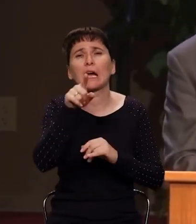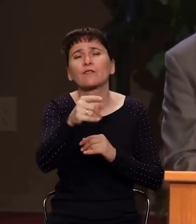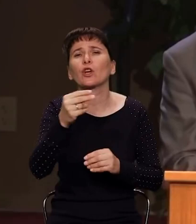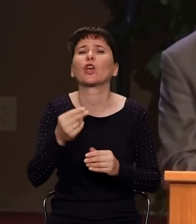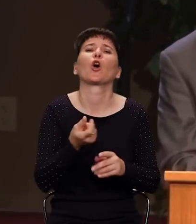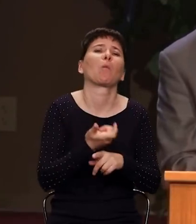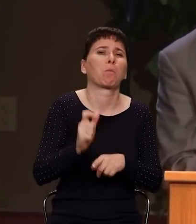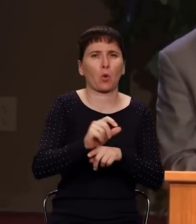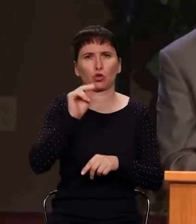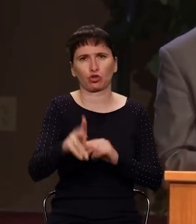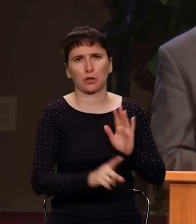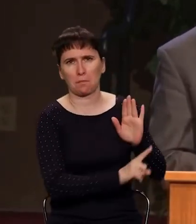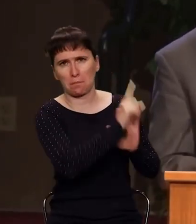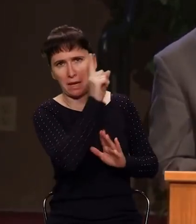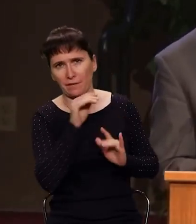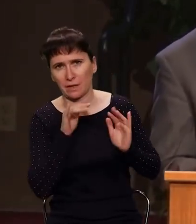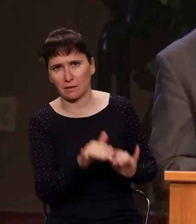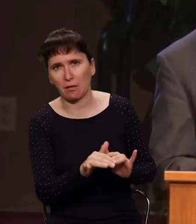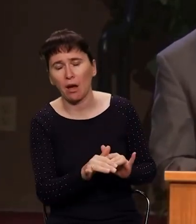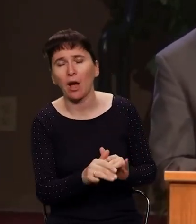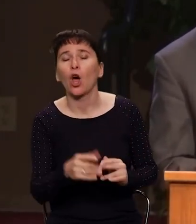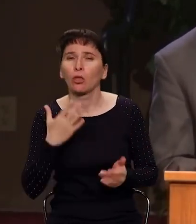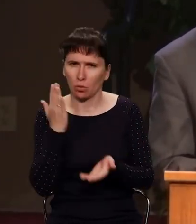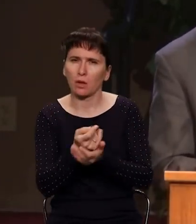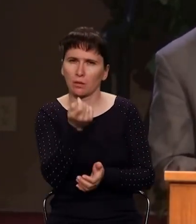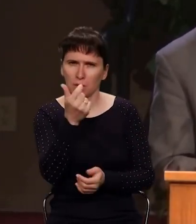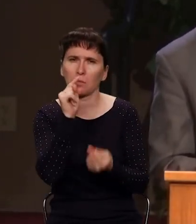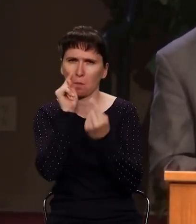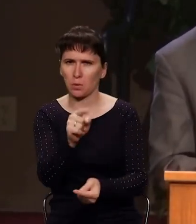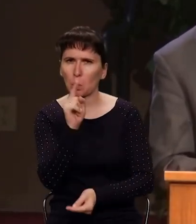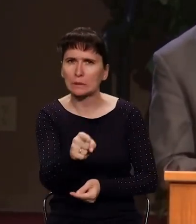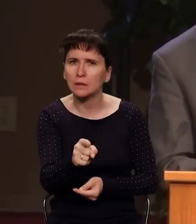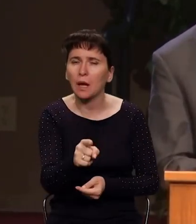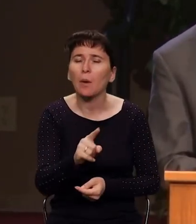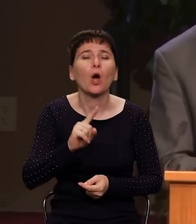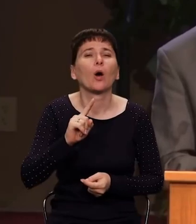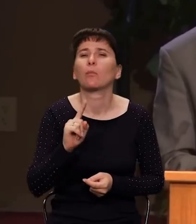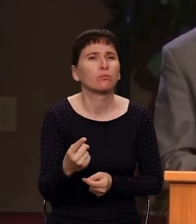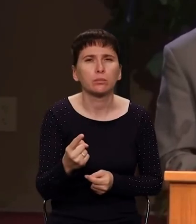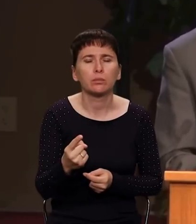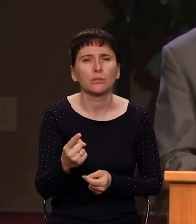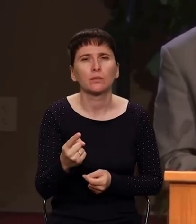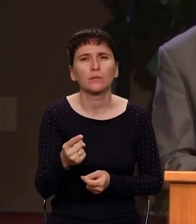первых, но имею немного против Тебя, потому что Ты